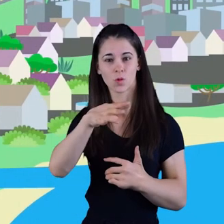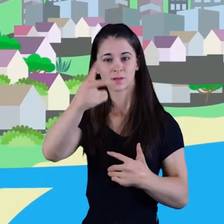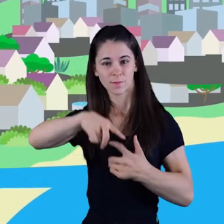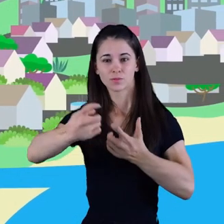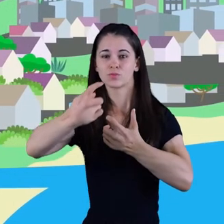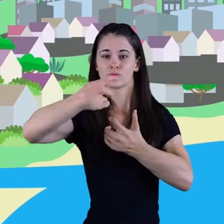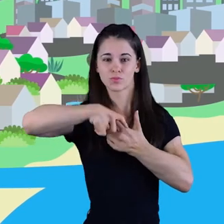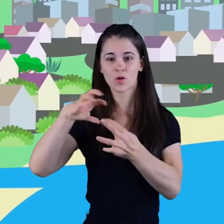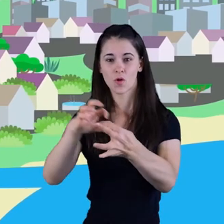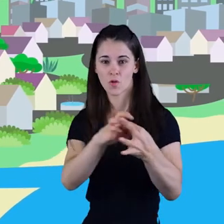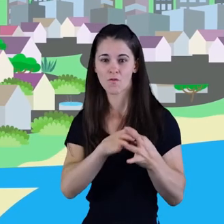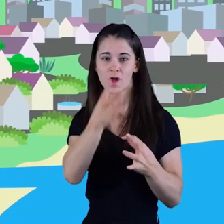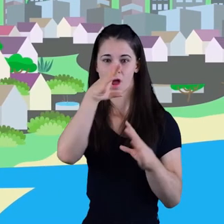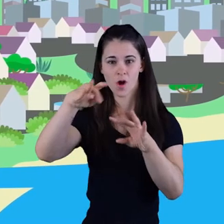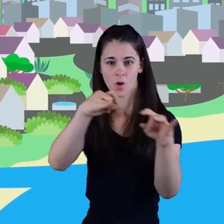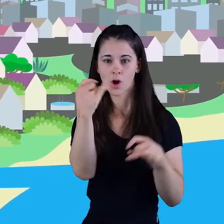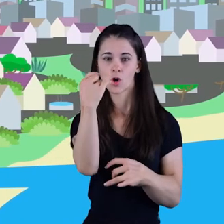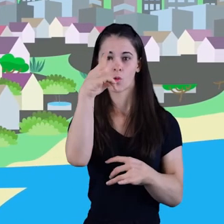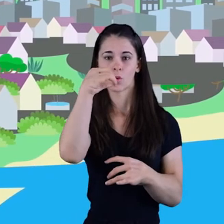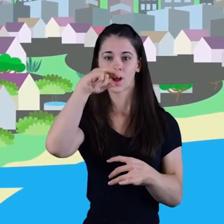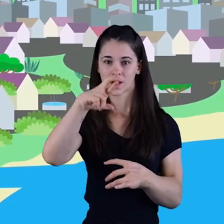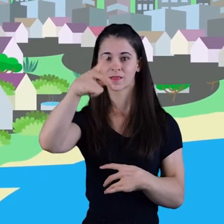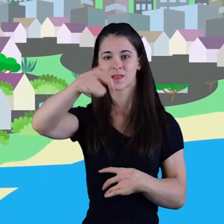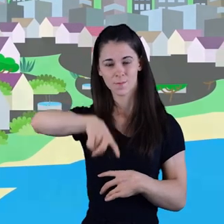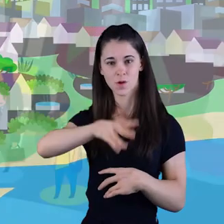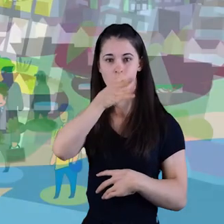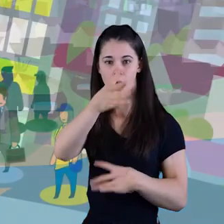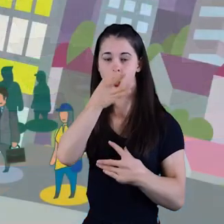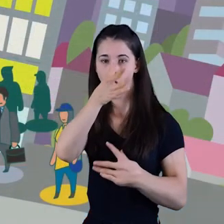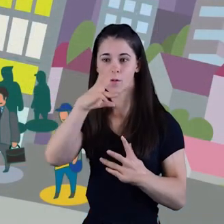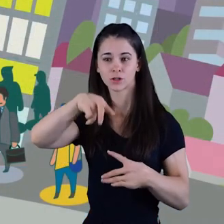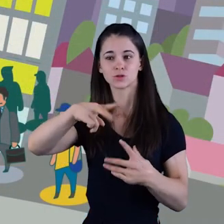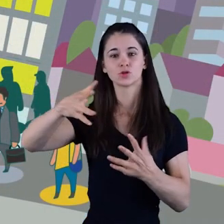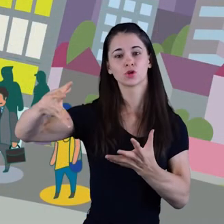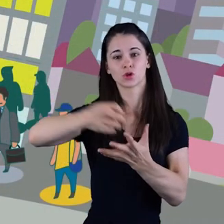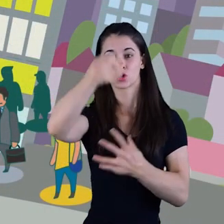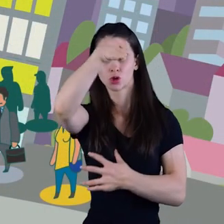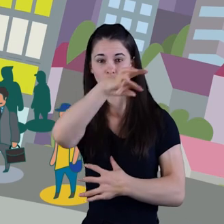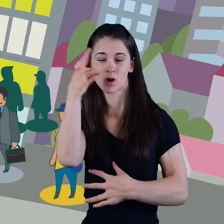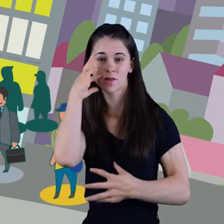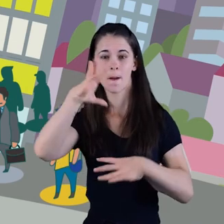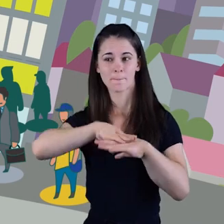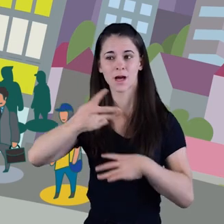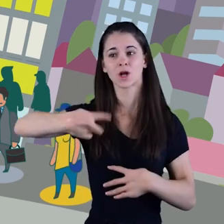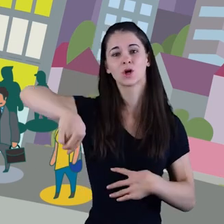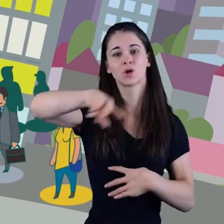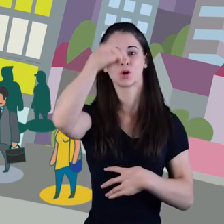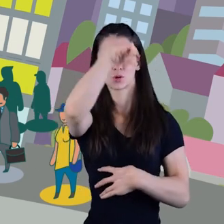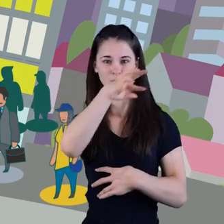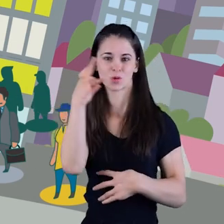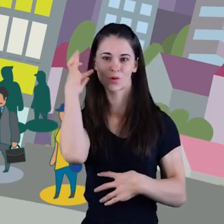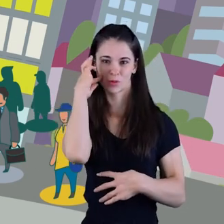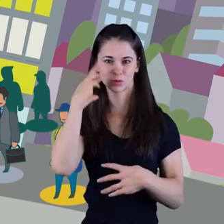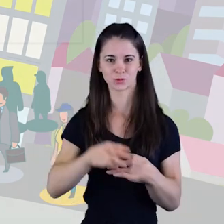Tu també formes part de la Confederació Hidrogràfica del Xúquer perquè l'aigua és de totes i de tots i és per a totes i per a